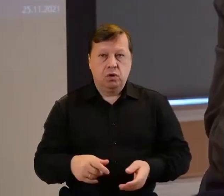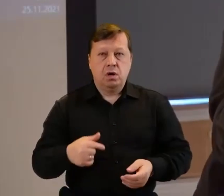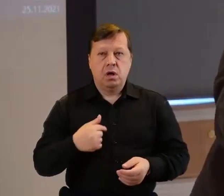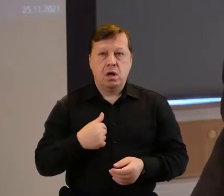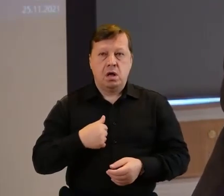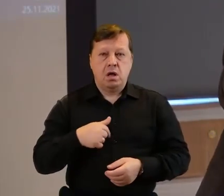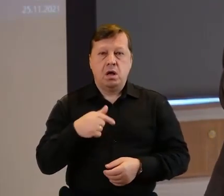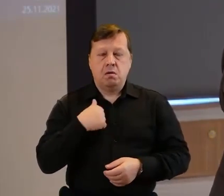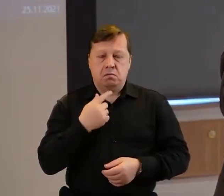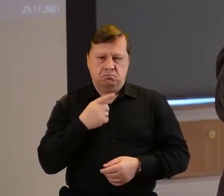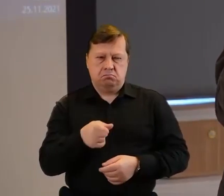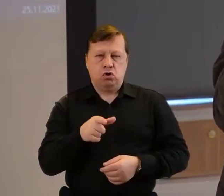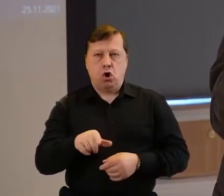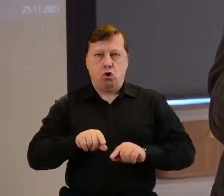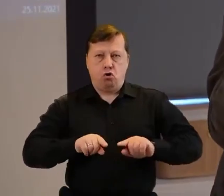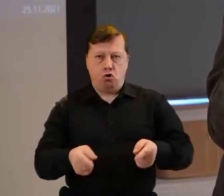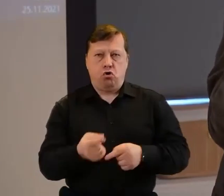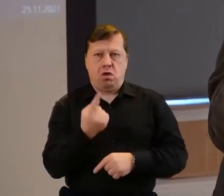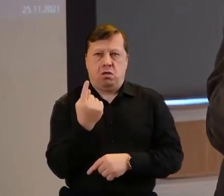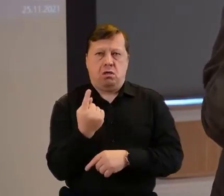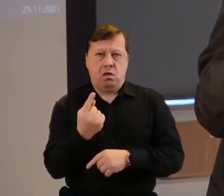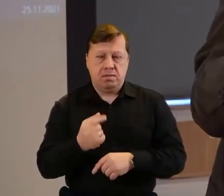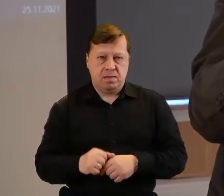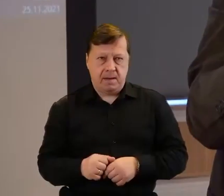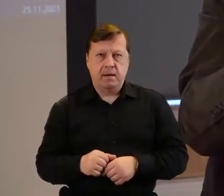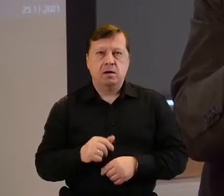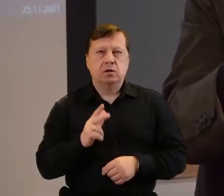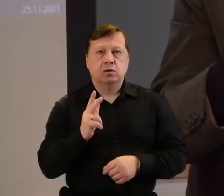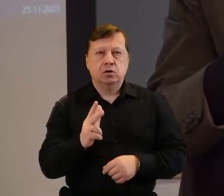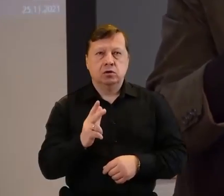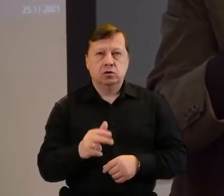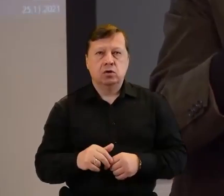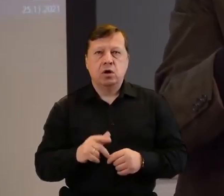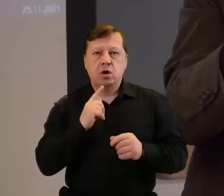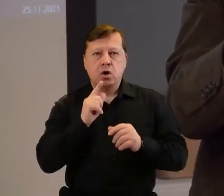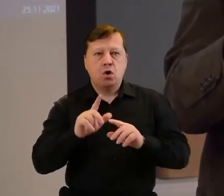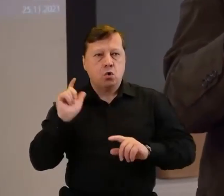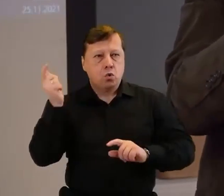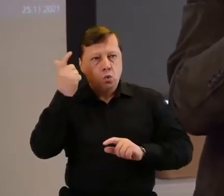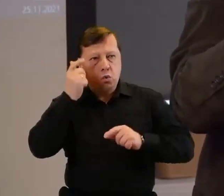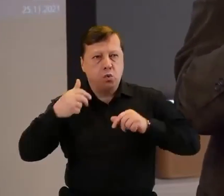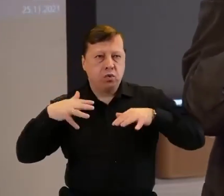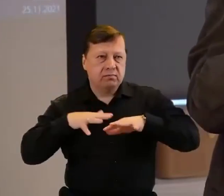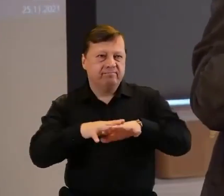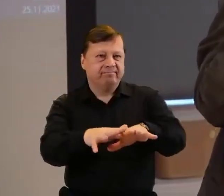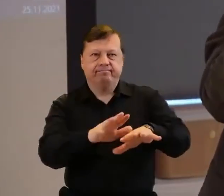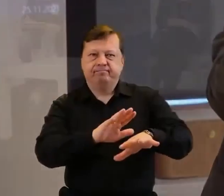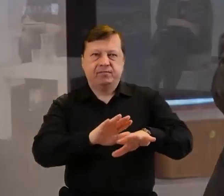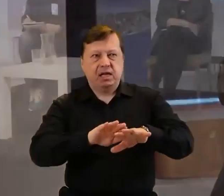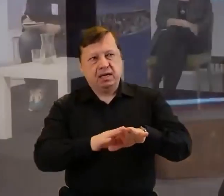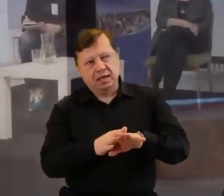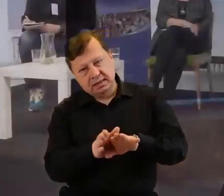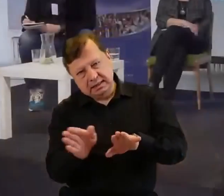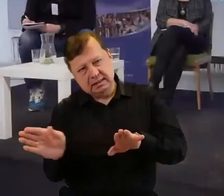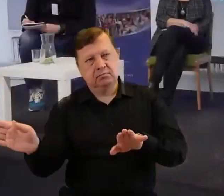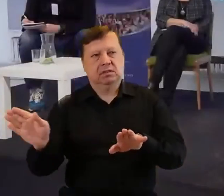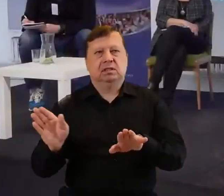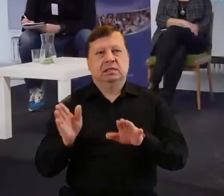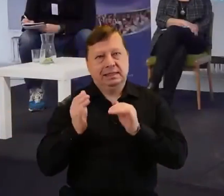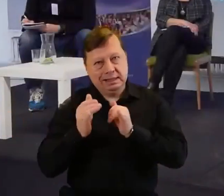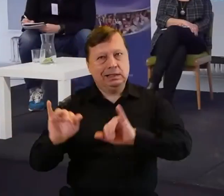jedna organizacja, która trochę wychodziła poza mainstream sektorowy, która właśnie nie